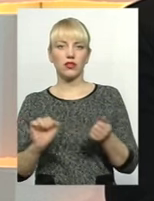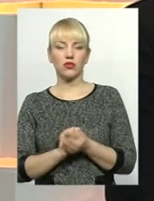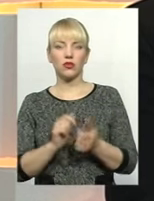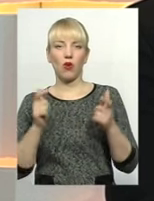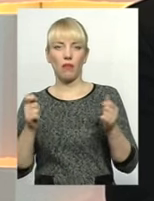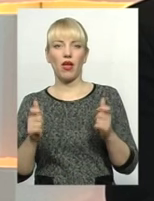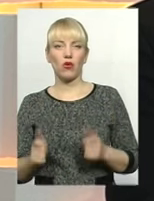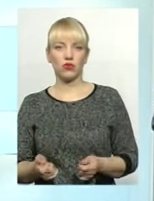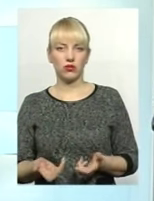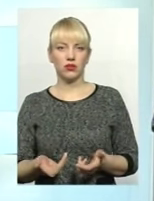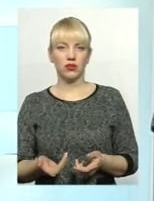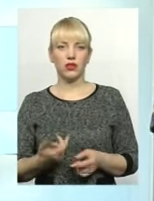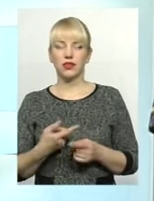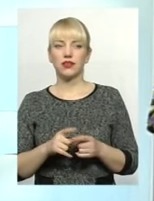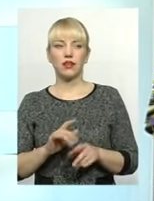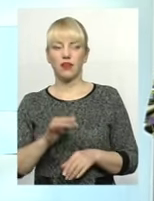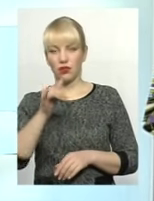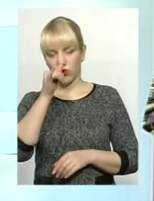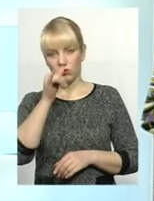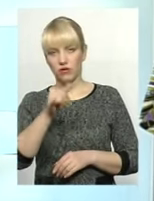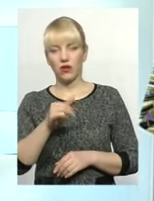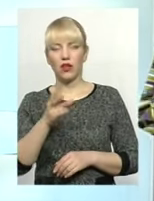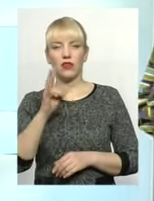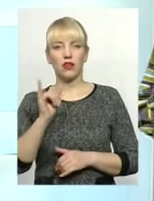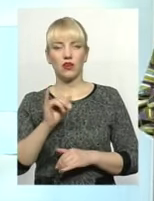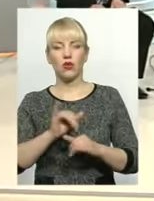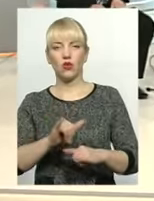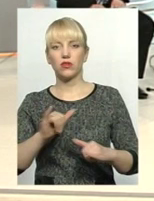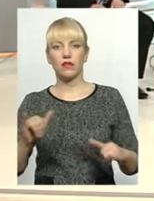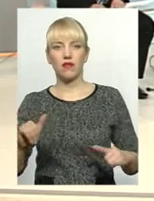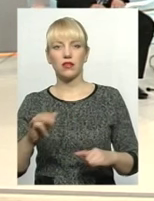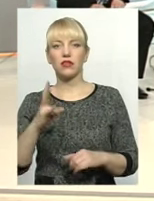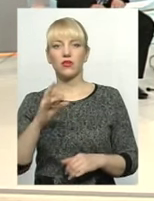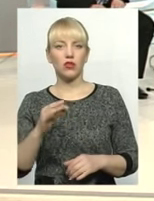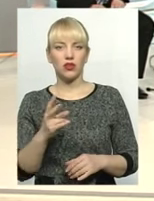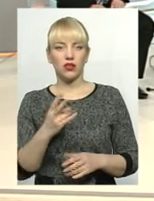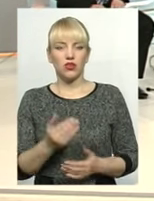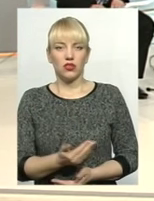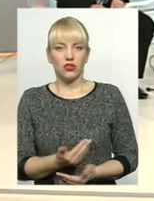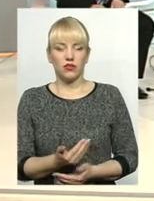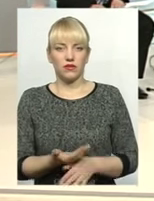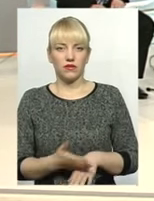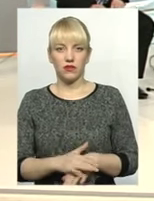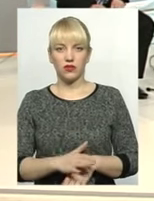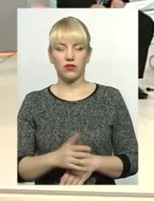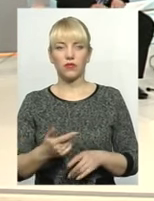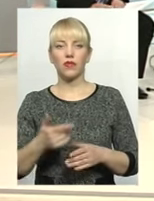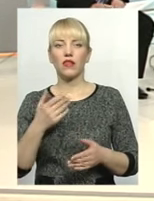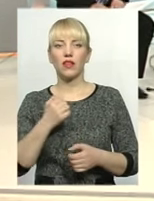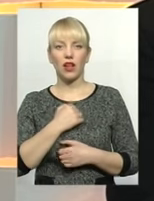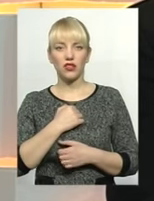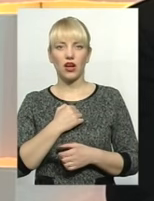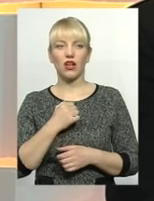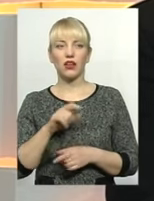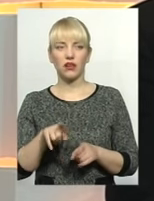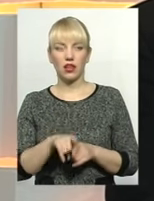не то що розвиватися, він ледве дозволяє виживати. На жаль, так, але справа в тім, що якщо немає нічого, то краще